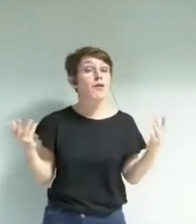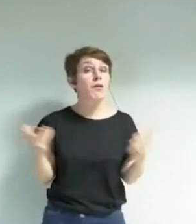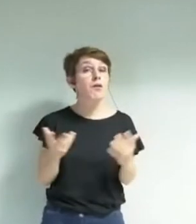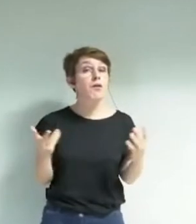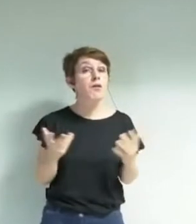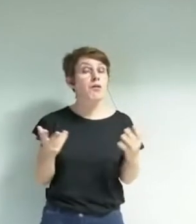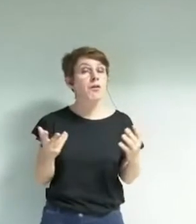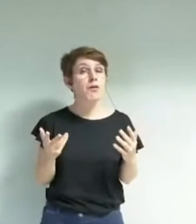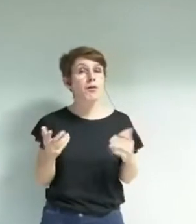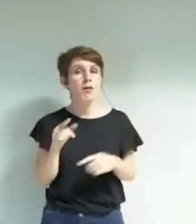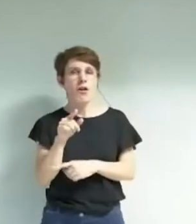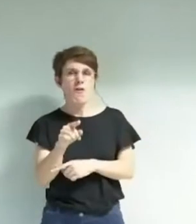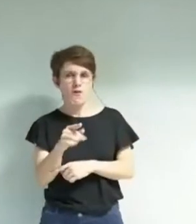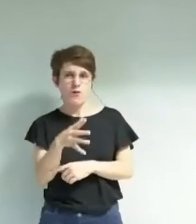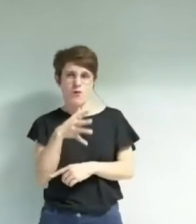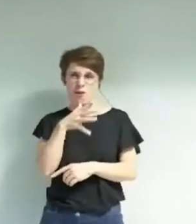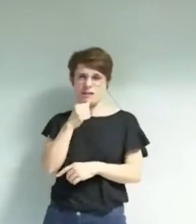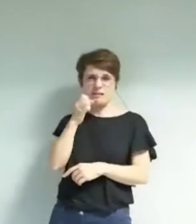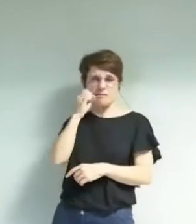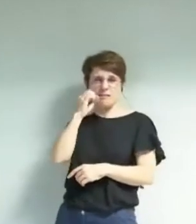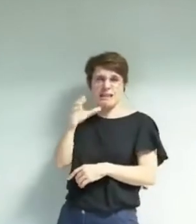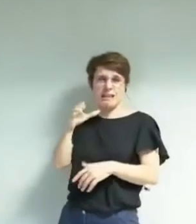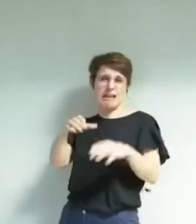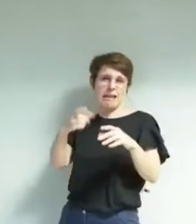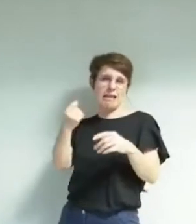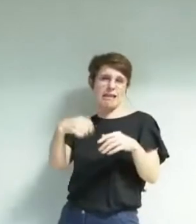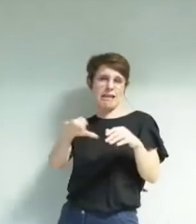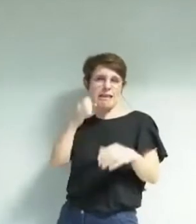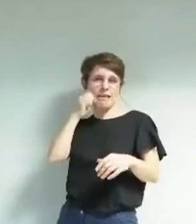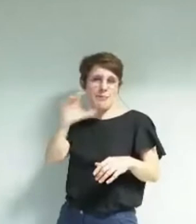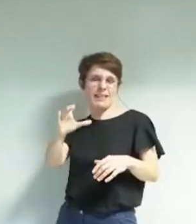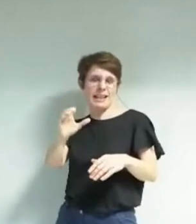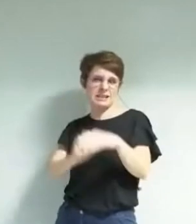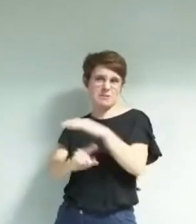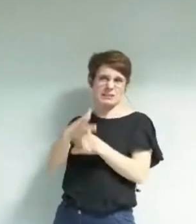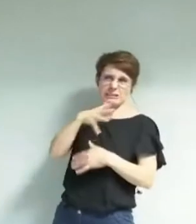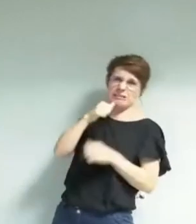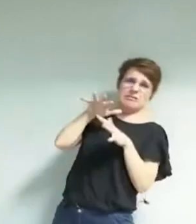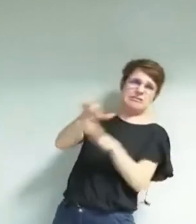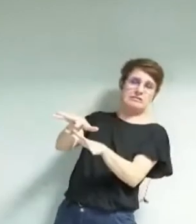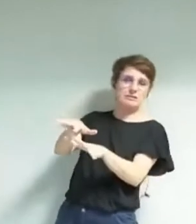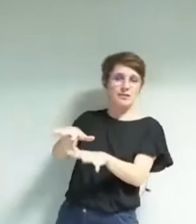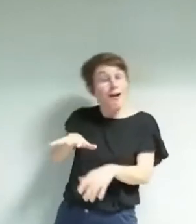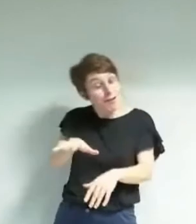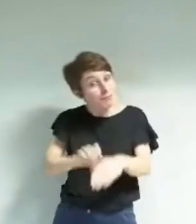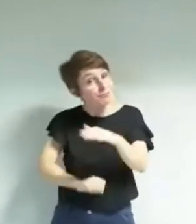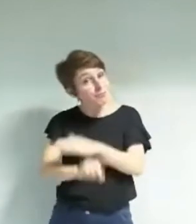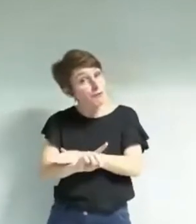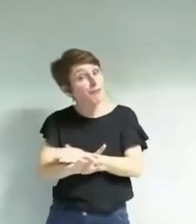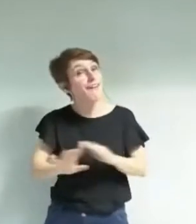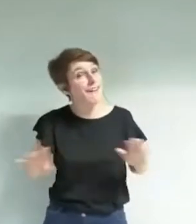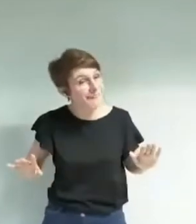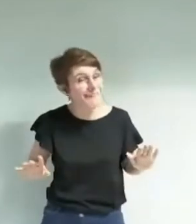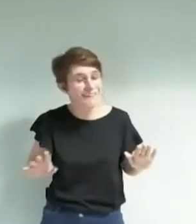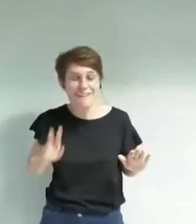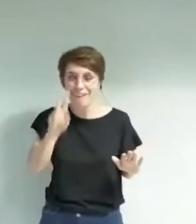votre rancœur anticapitaliste. Oh, tac, ça a émergé d'un coup, là, tac. Voilà. Donc, c'est toujours assez drôle parce que, quel que soit le sujet, à un